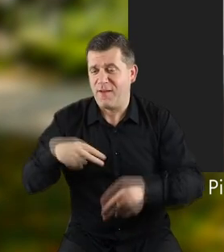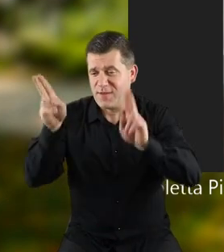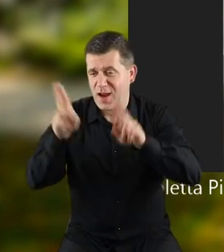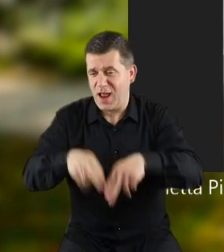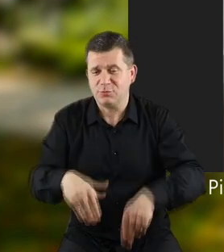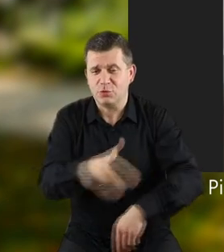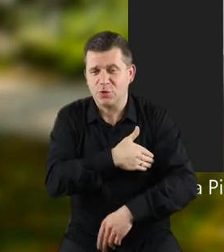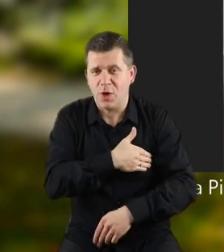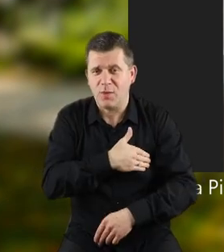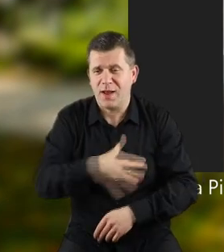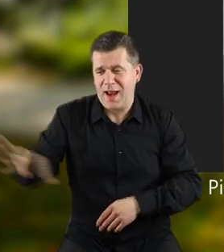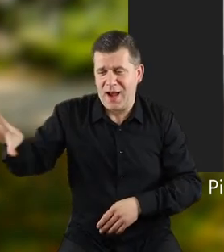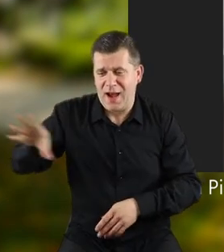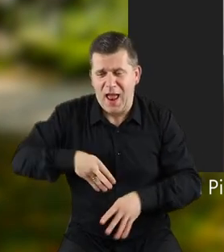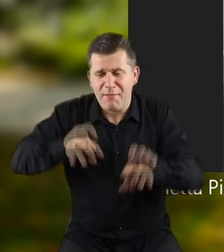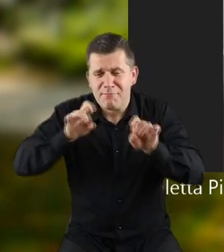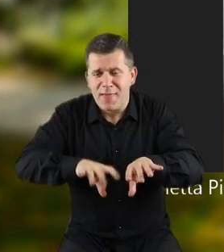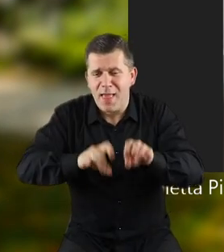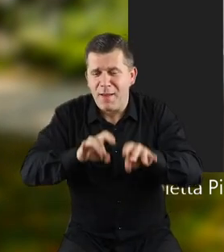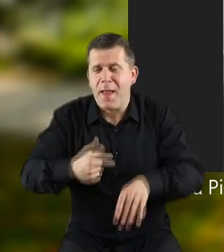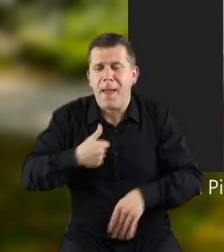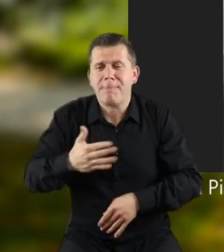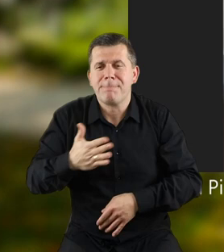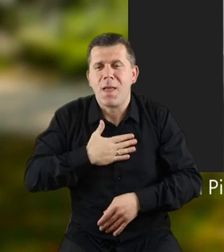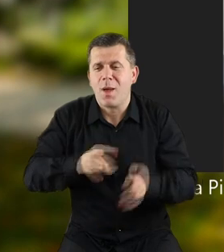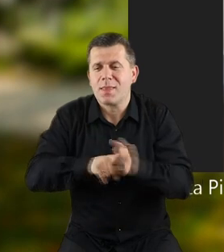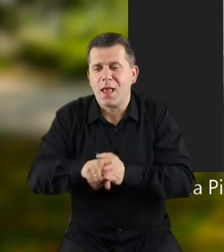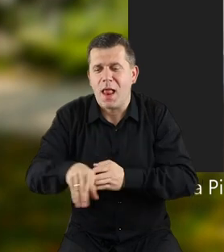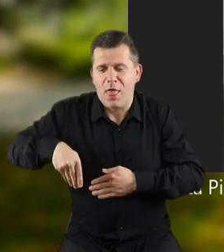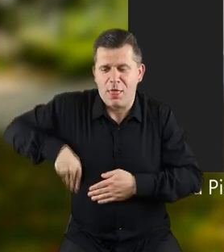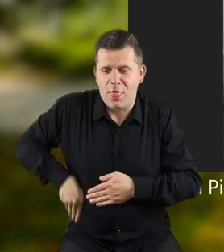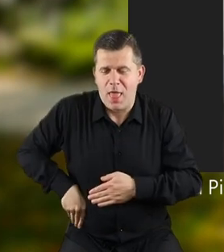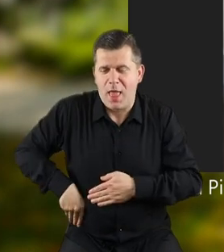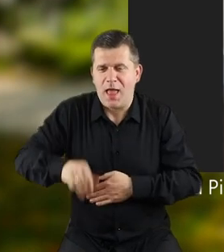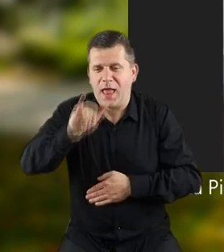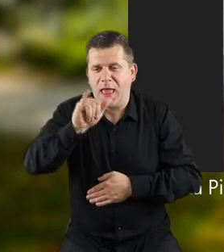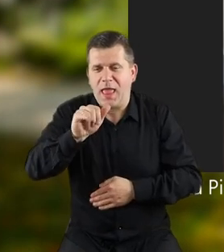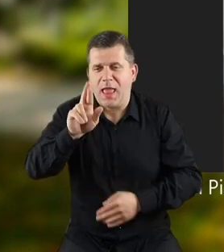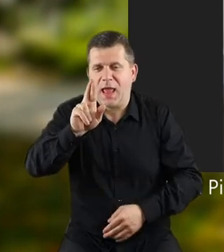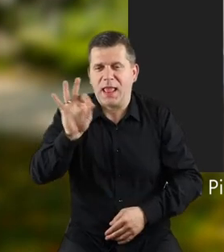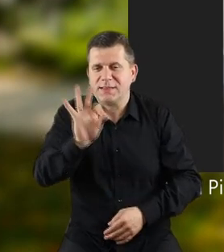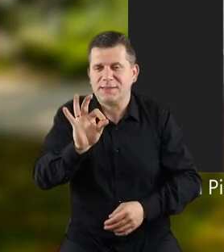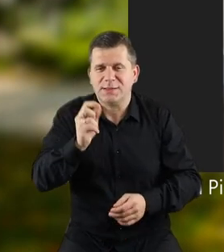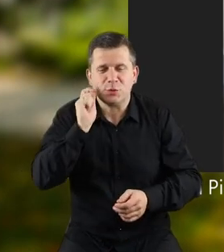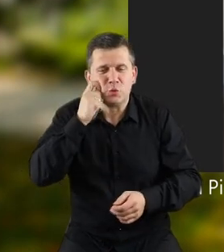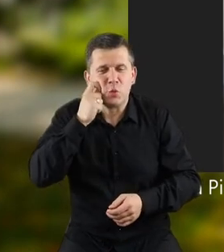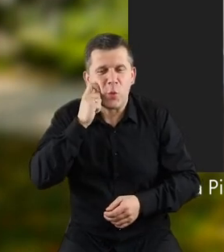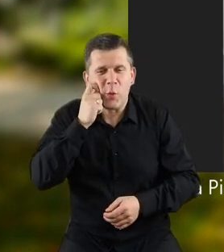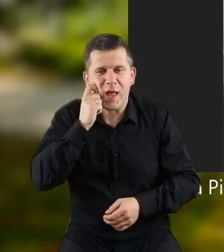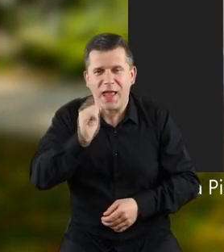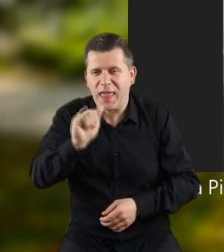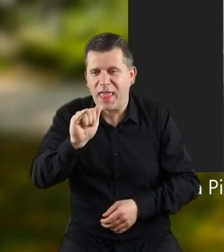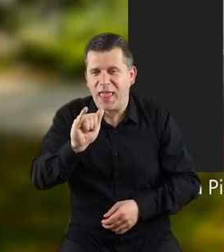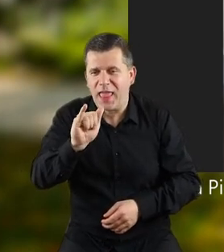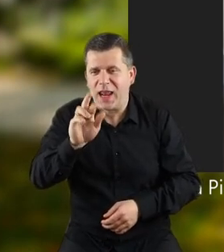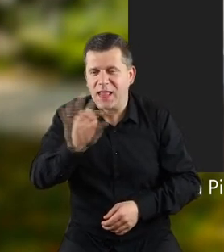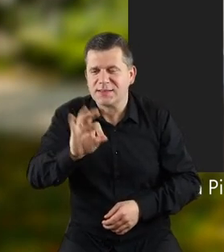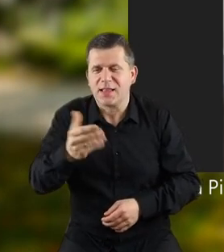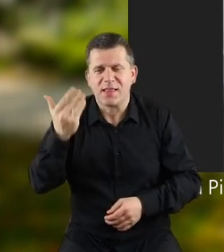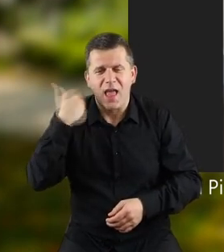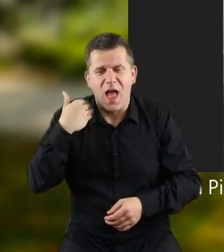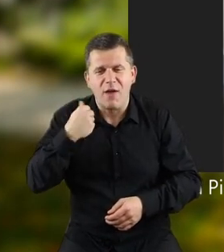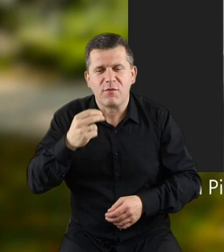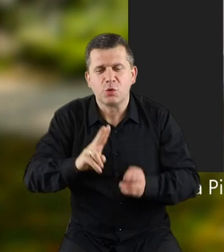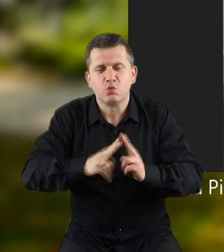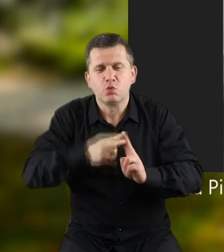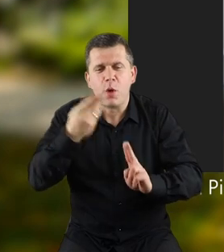wracałam ze szkoły, za mną biegły, ponieważ miałam dla nich w kieszonce iryski, iryski, takie cukierki, a to był